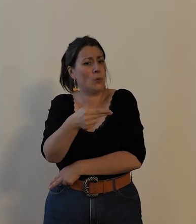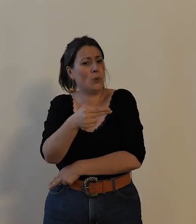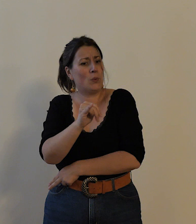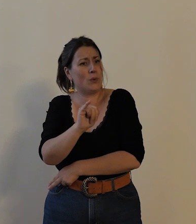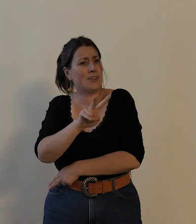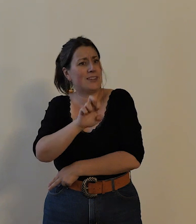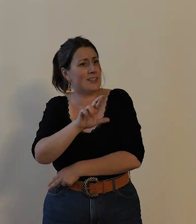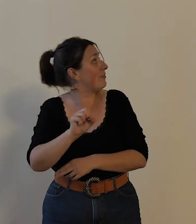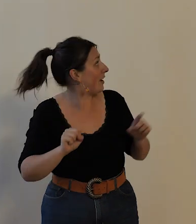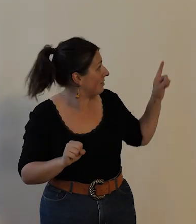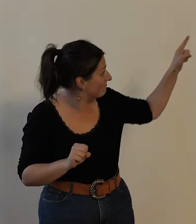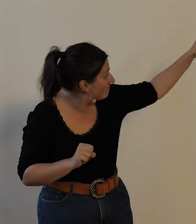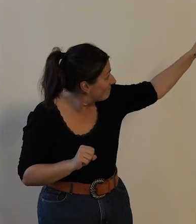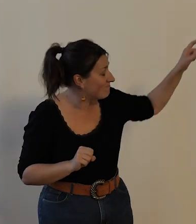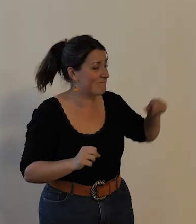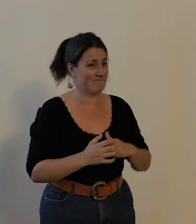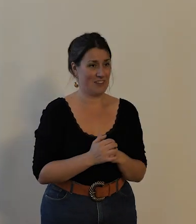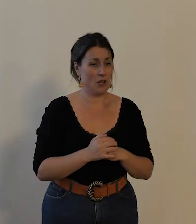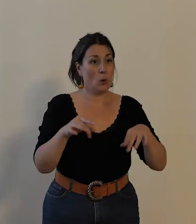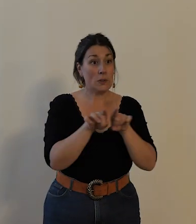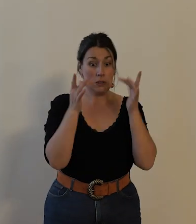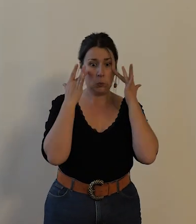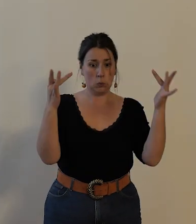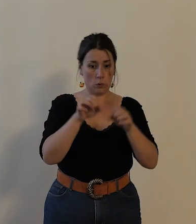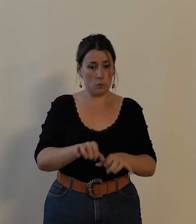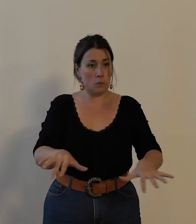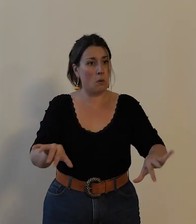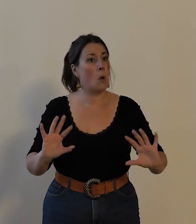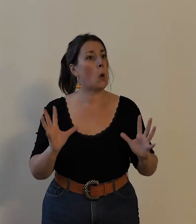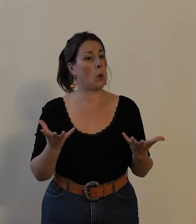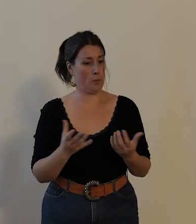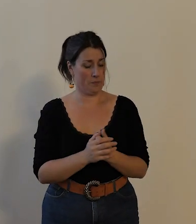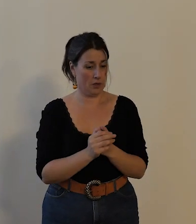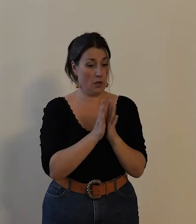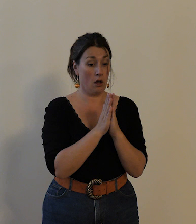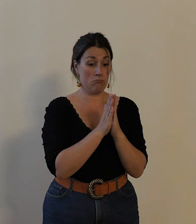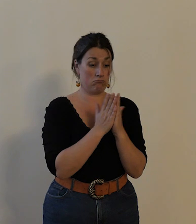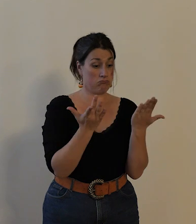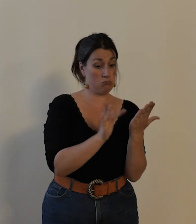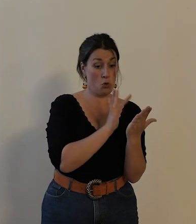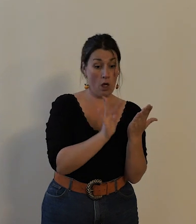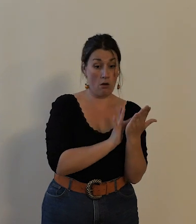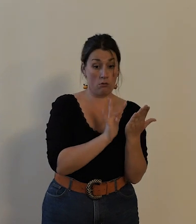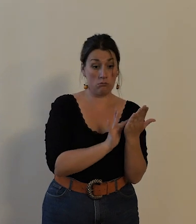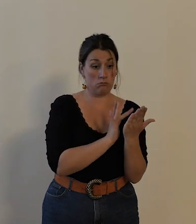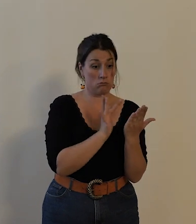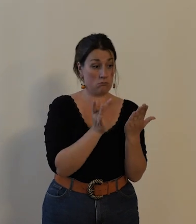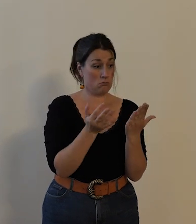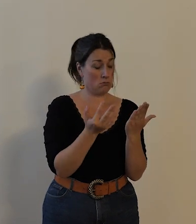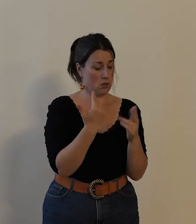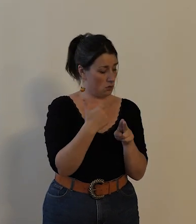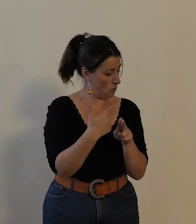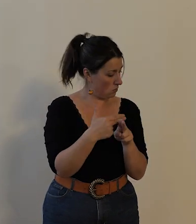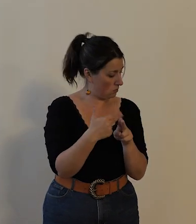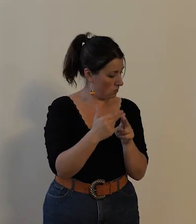la dimension culturelle est renforcée aussi par la diffusion d'un bulletin d'un bulletin qui s